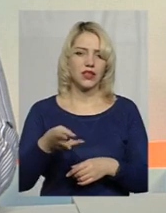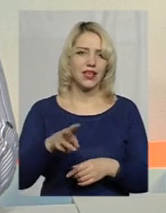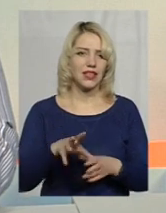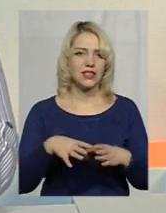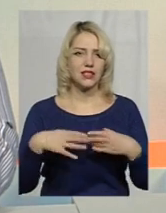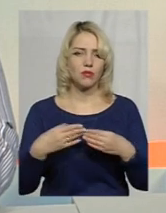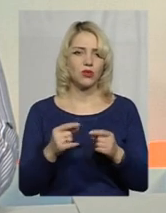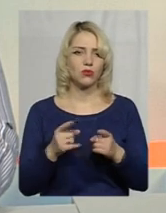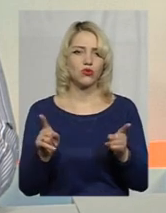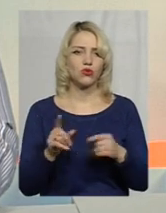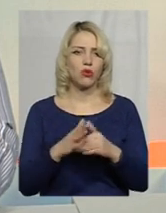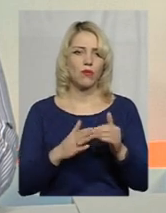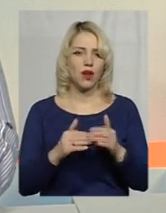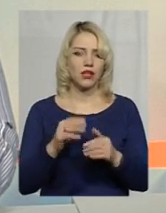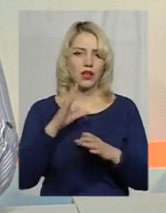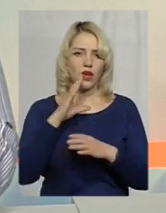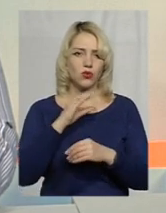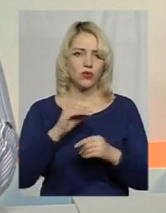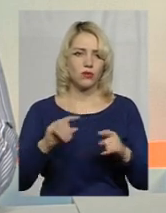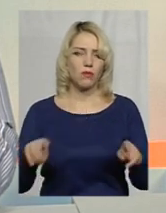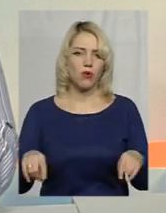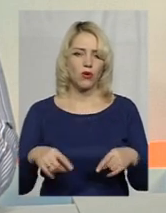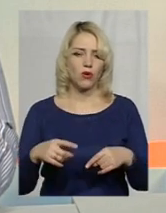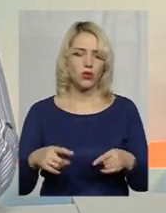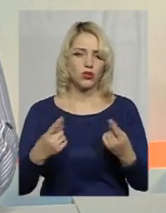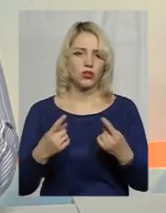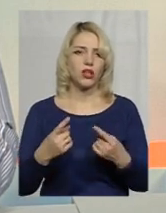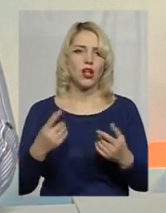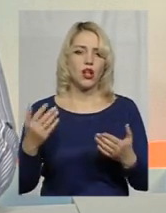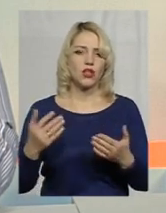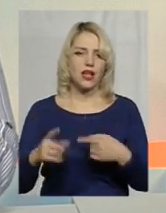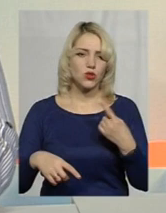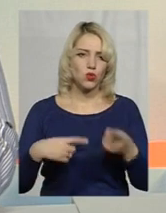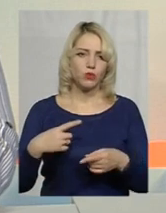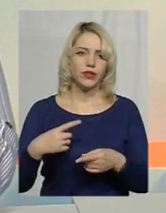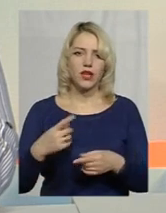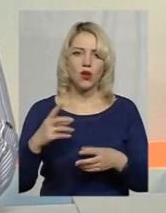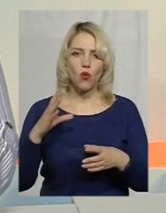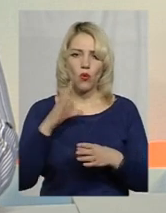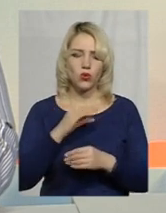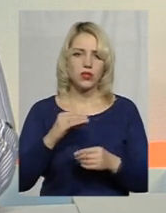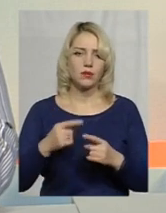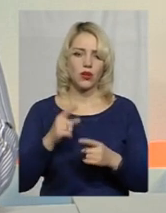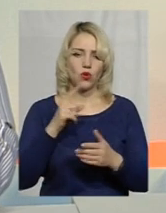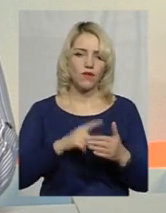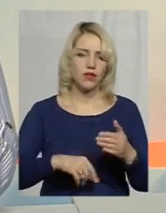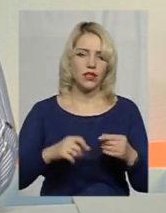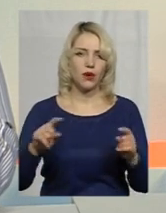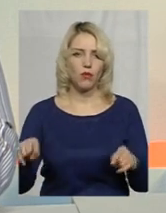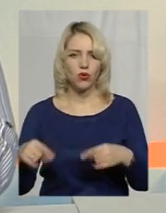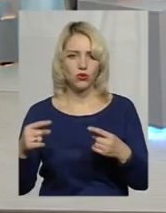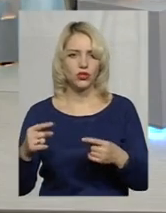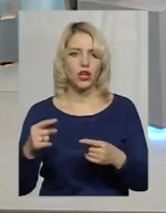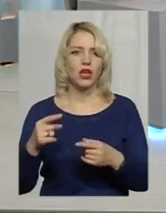практика успіху породжує наступний успіх. Довіра приходить за довірою. Можливо, на сьогодні на